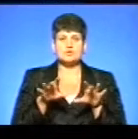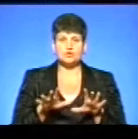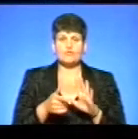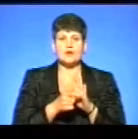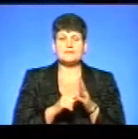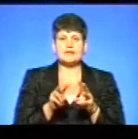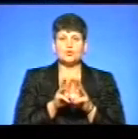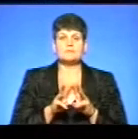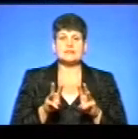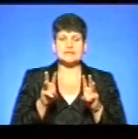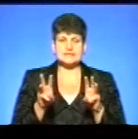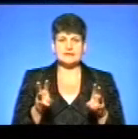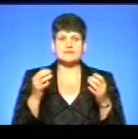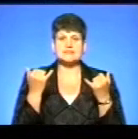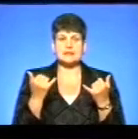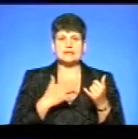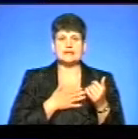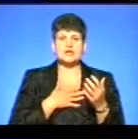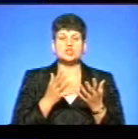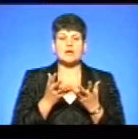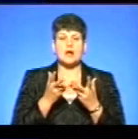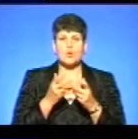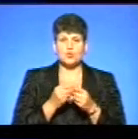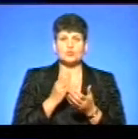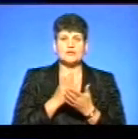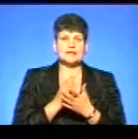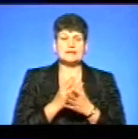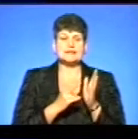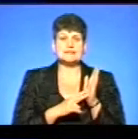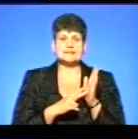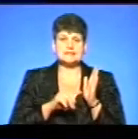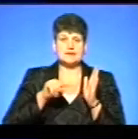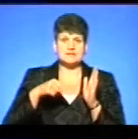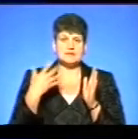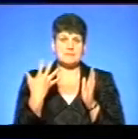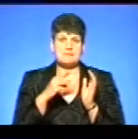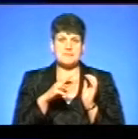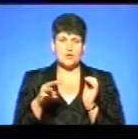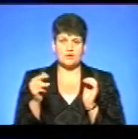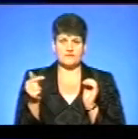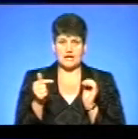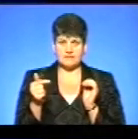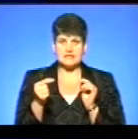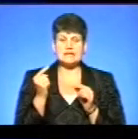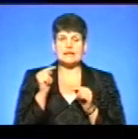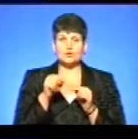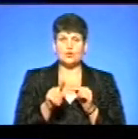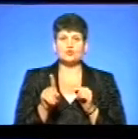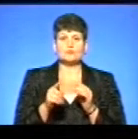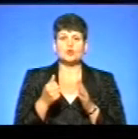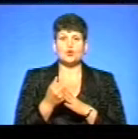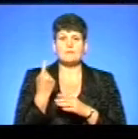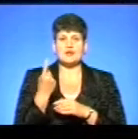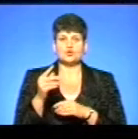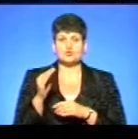Кабінету Міністрів, зараз на наш рахунок поступило 75 мільйонів гривень, для того, щоб ми до 1